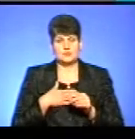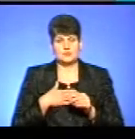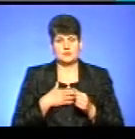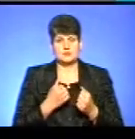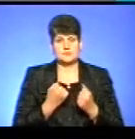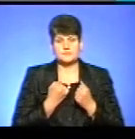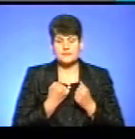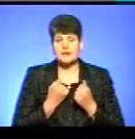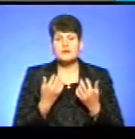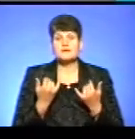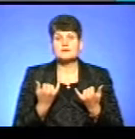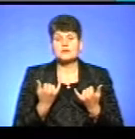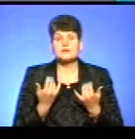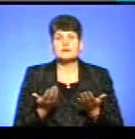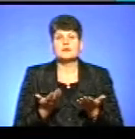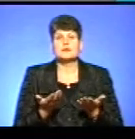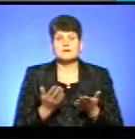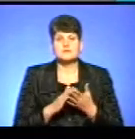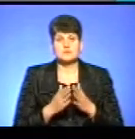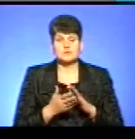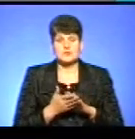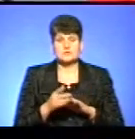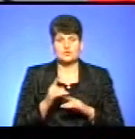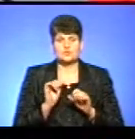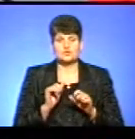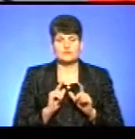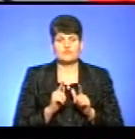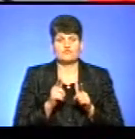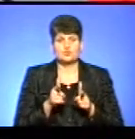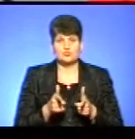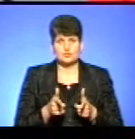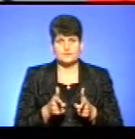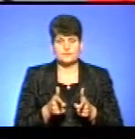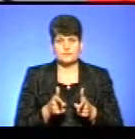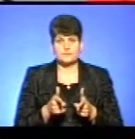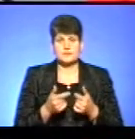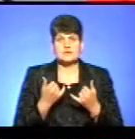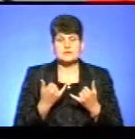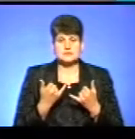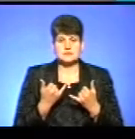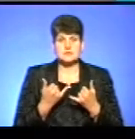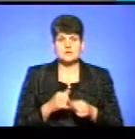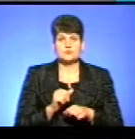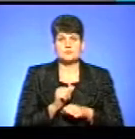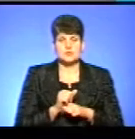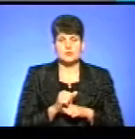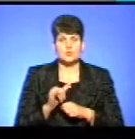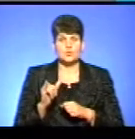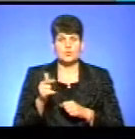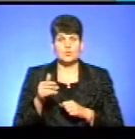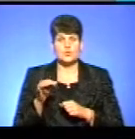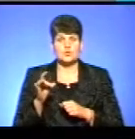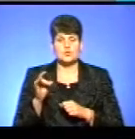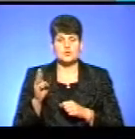зараз ситуація щодо можливого вступу, тому що наразі блокувала і Угорщина наше